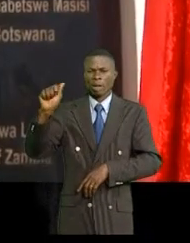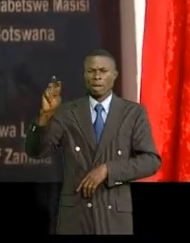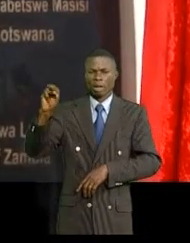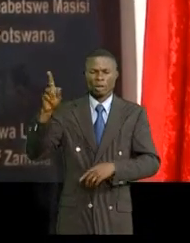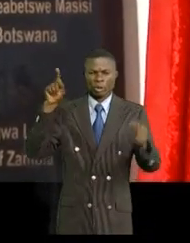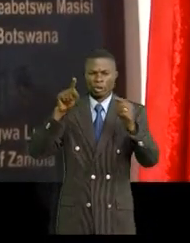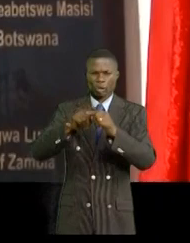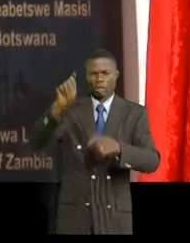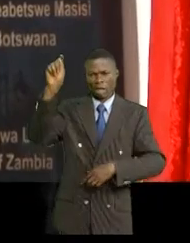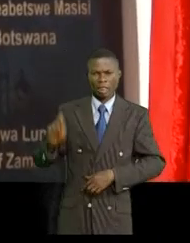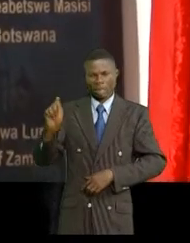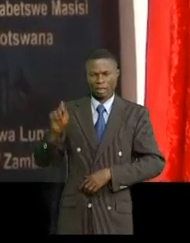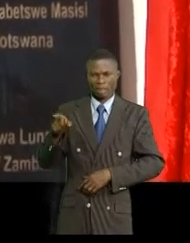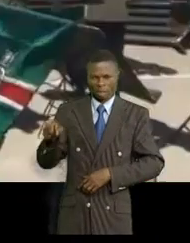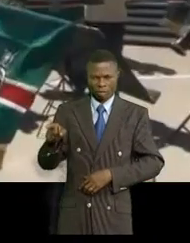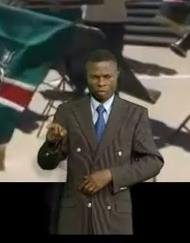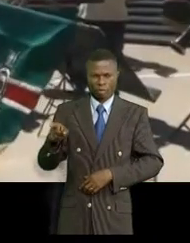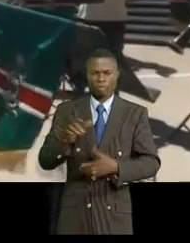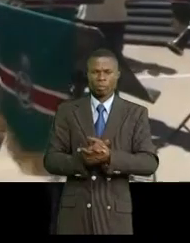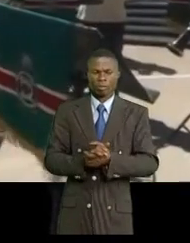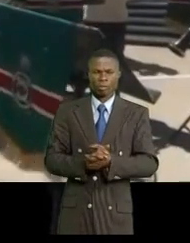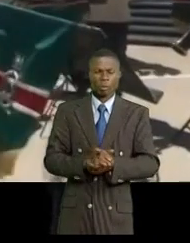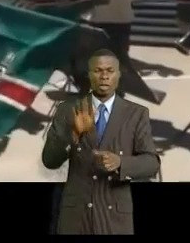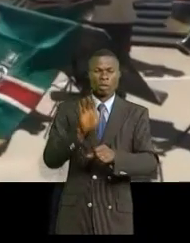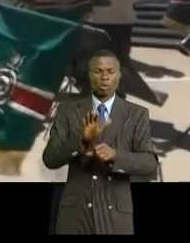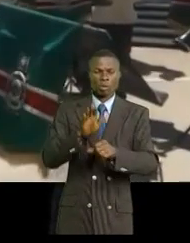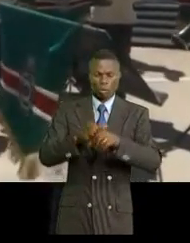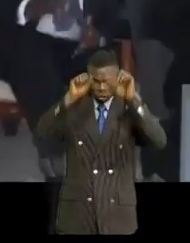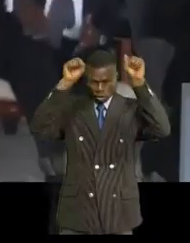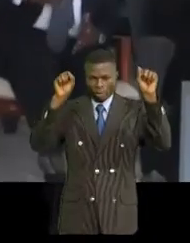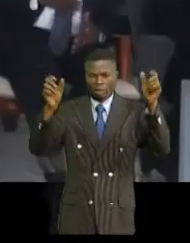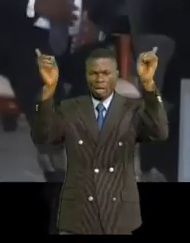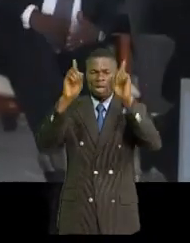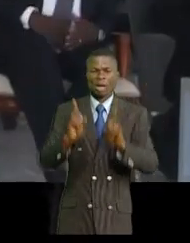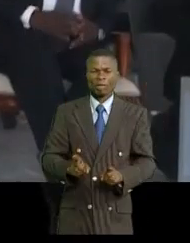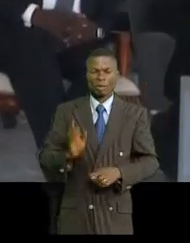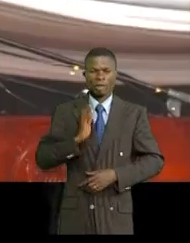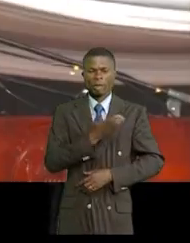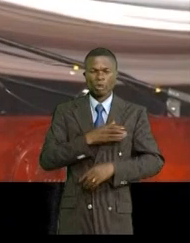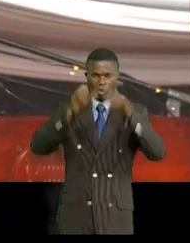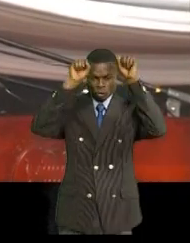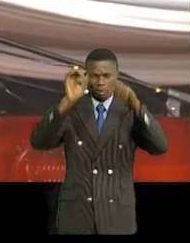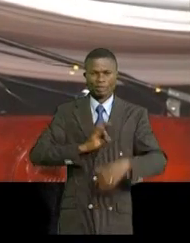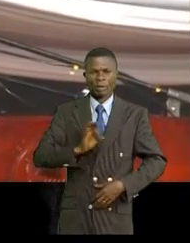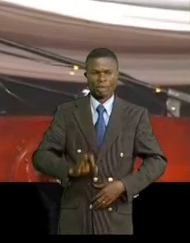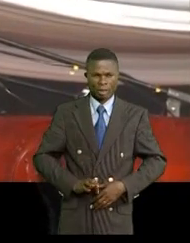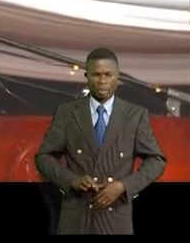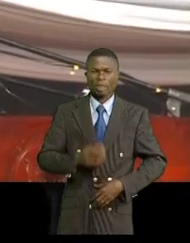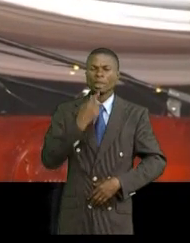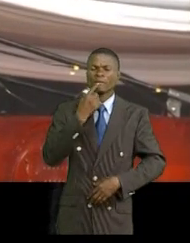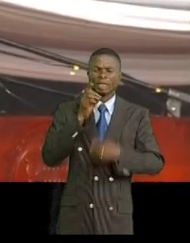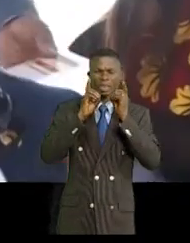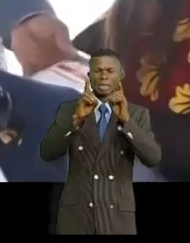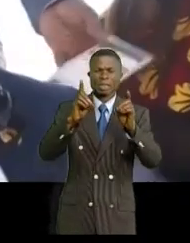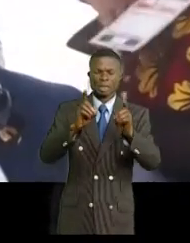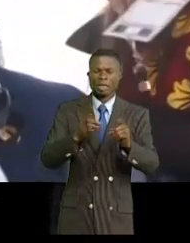Dar es Salaam en Tanzanie. Devant ces pères africains, le président Félix Antoine Tchisekedi-Tcholombo a pris la parole pour